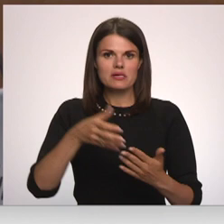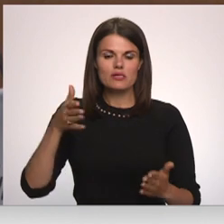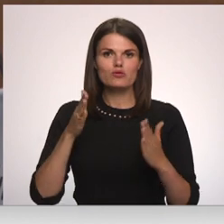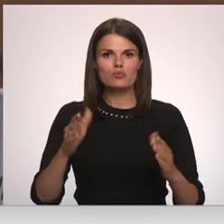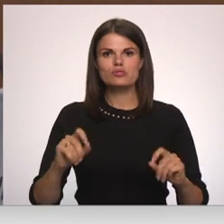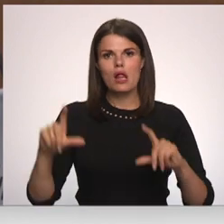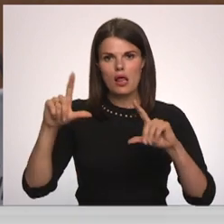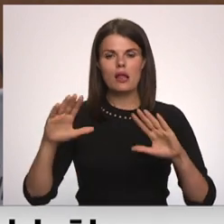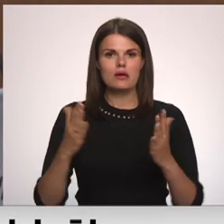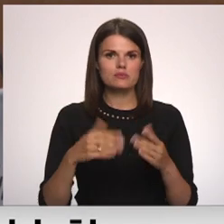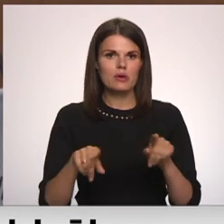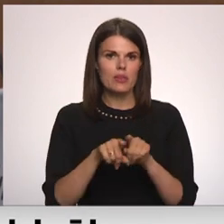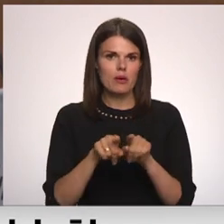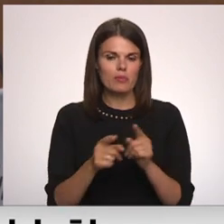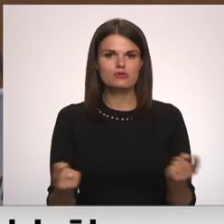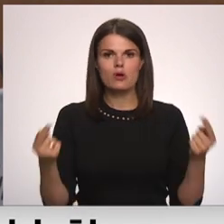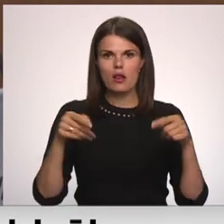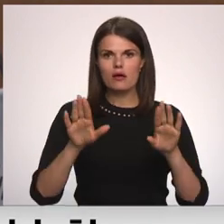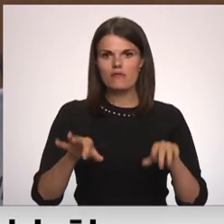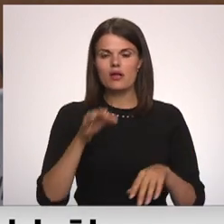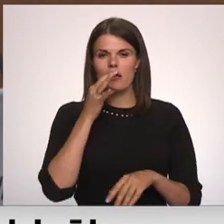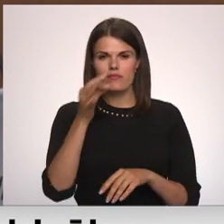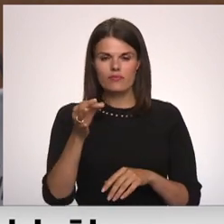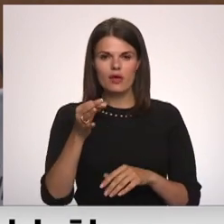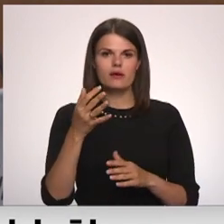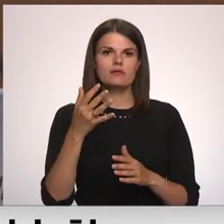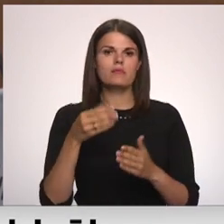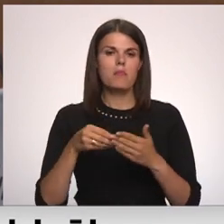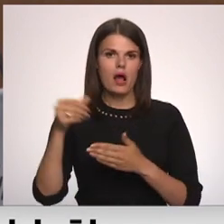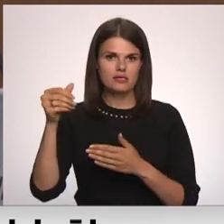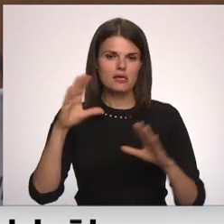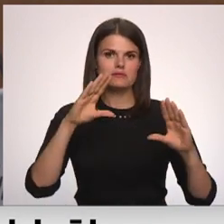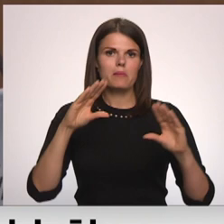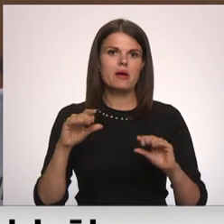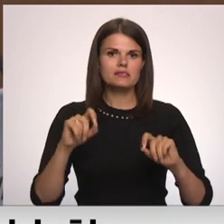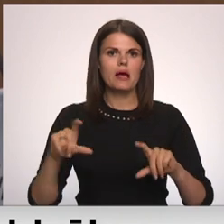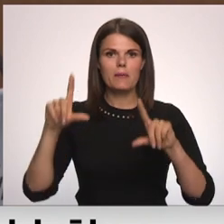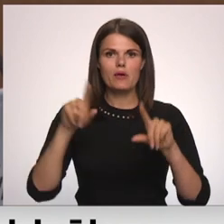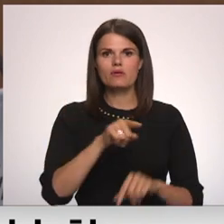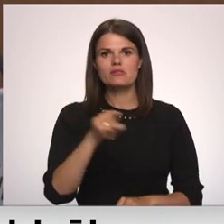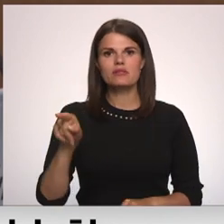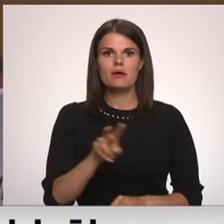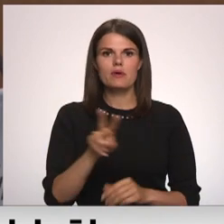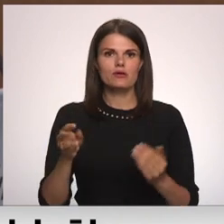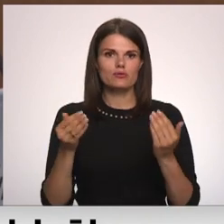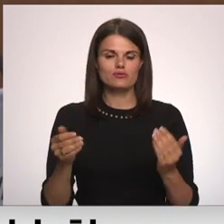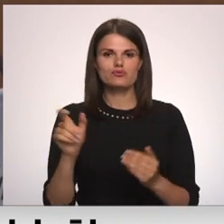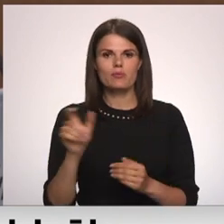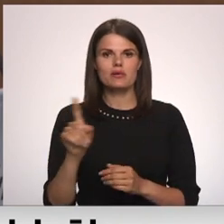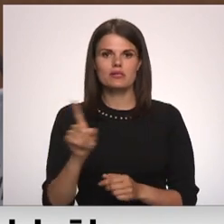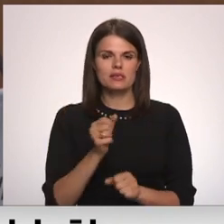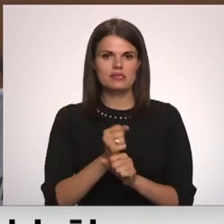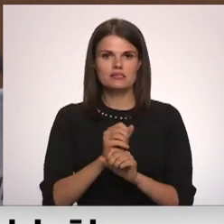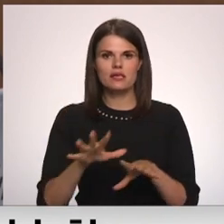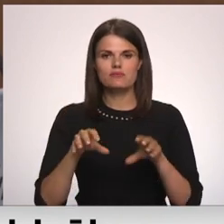lielāks, bet tāpat laikā tā, varētu teikt, telpiski rēķins būtiski mazāk pieaugst tiem, kas jau šobrīd ir izdarījuši mājas darbs,